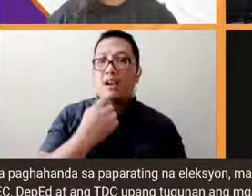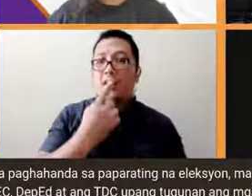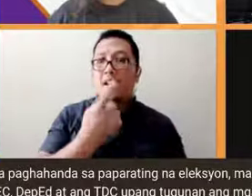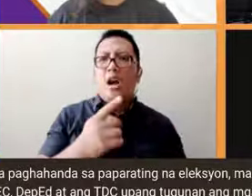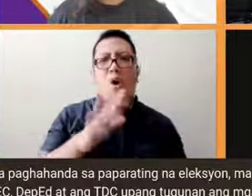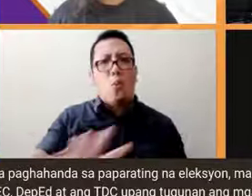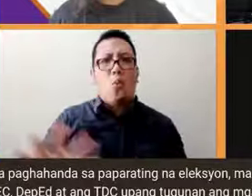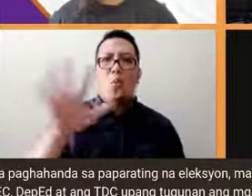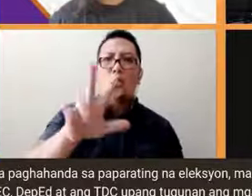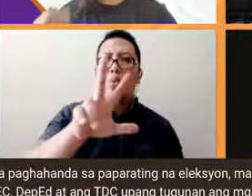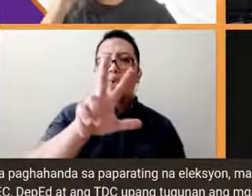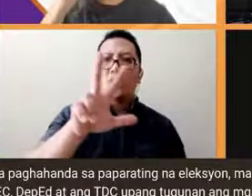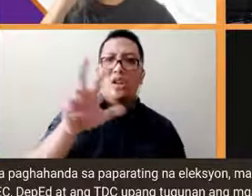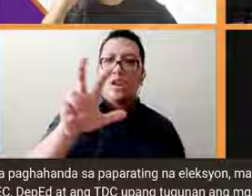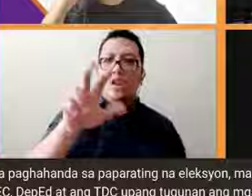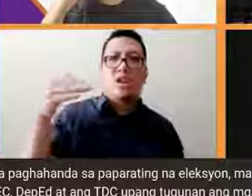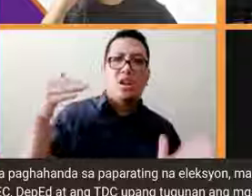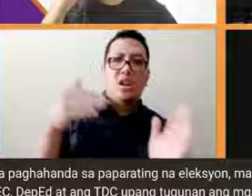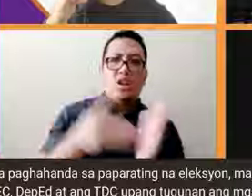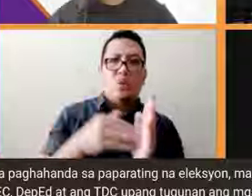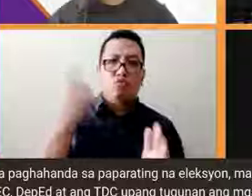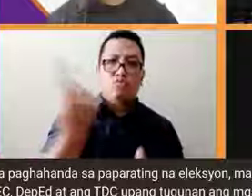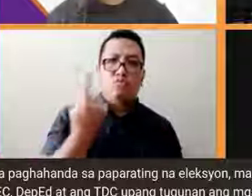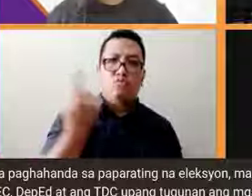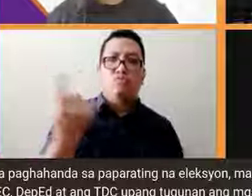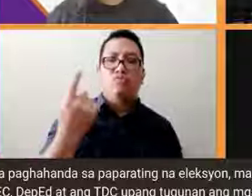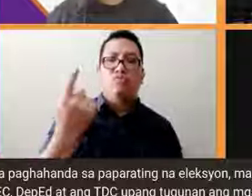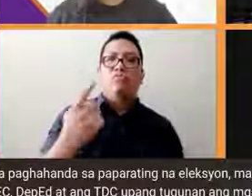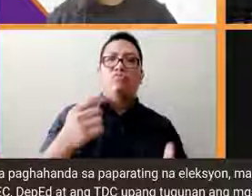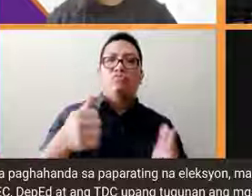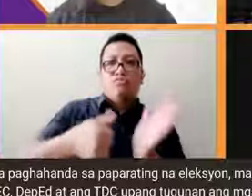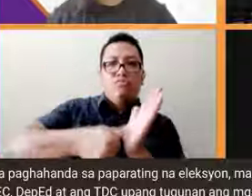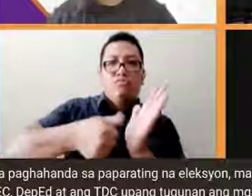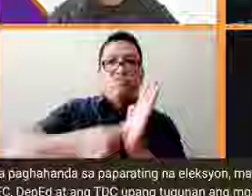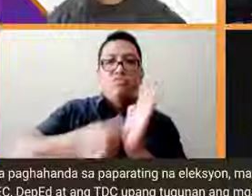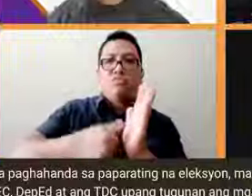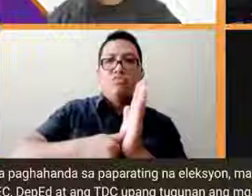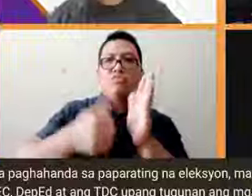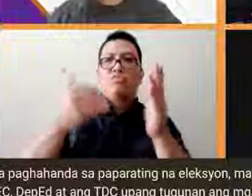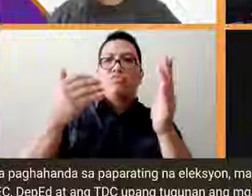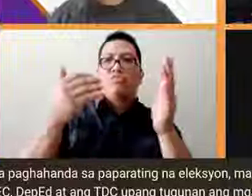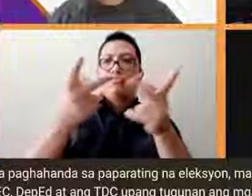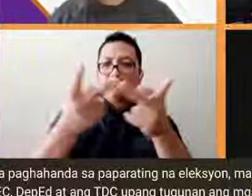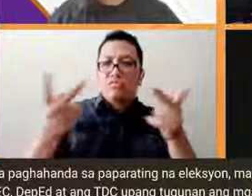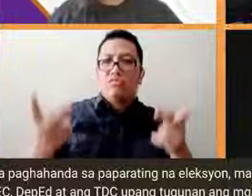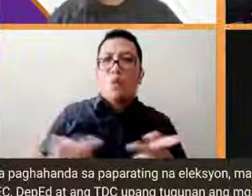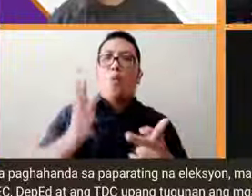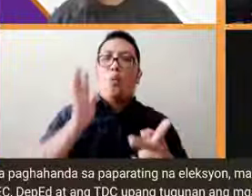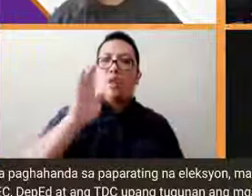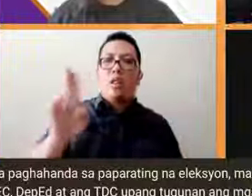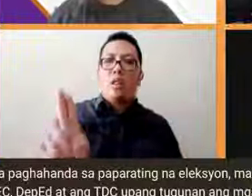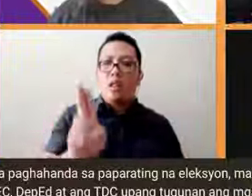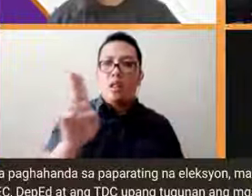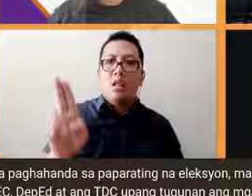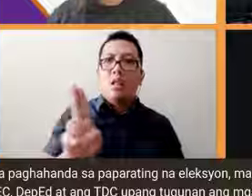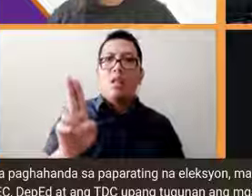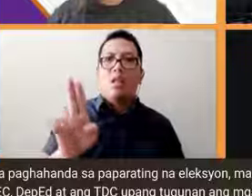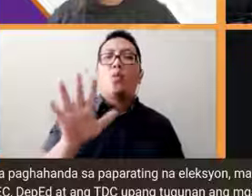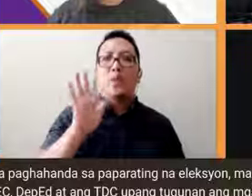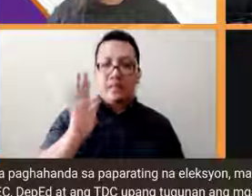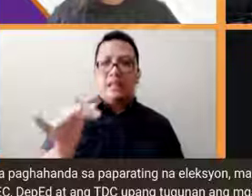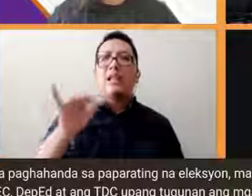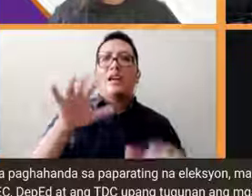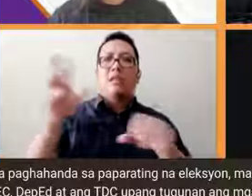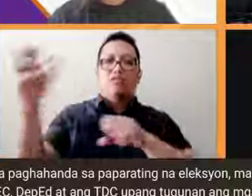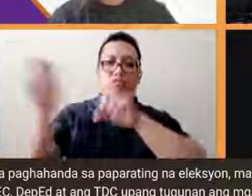,000 I think na presinto more or less yung gagamitin natin so ganun din karami yung